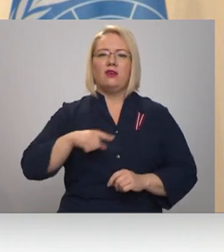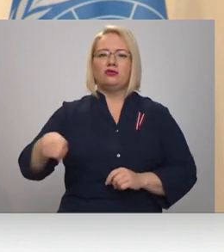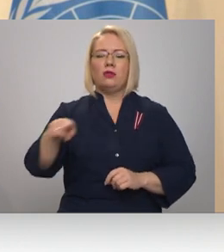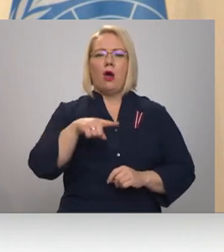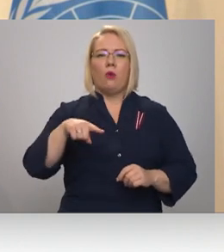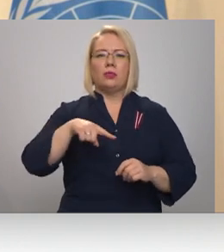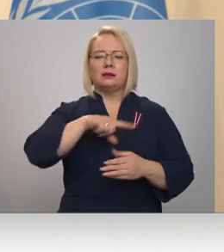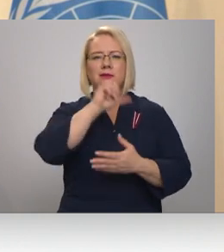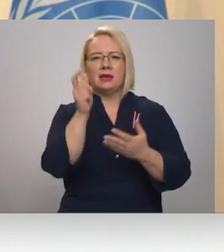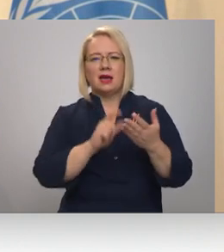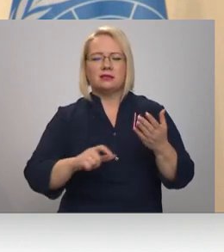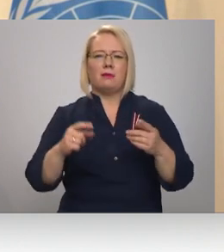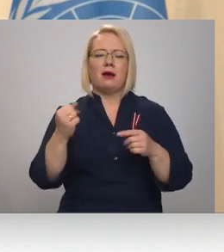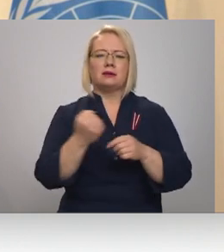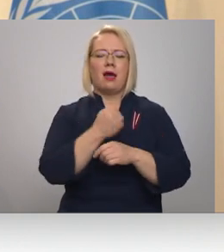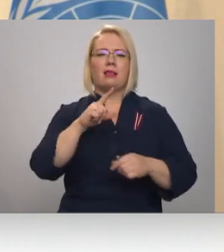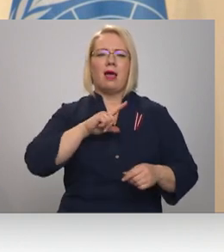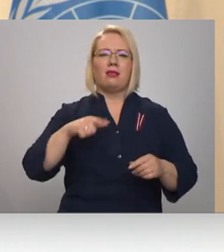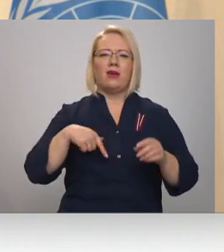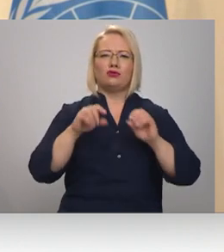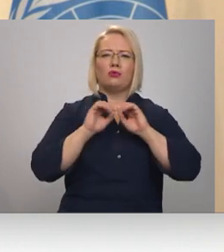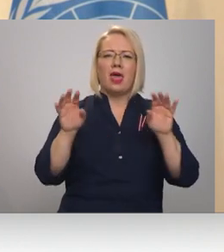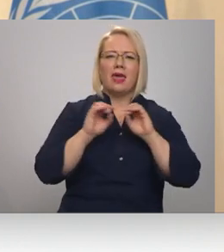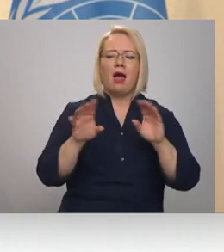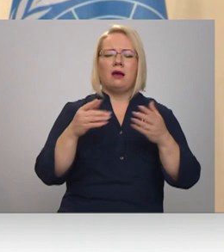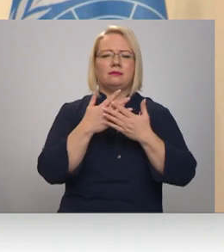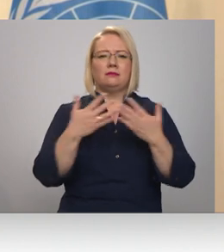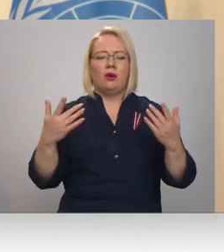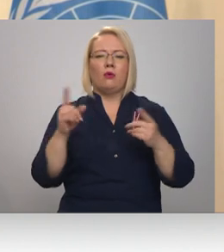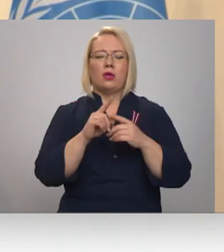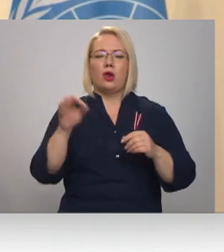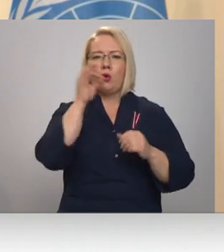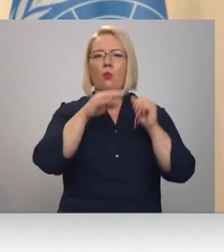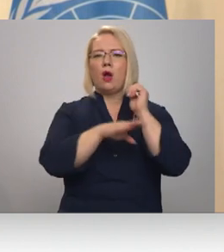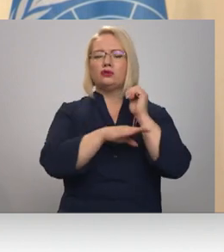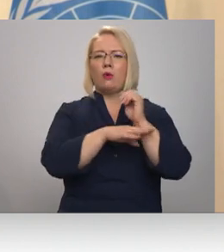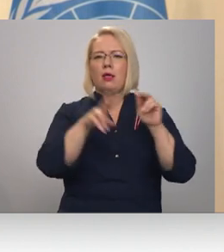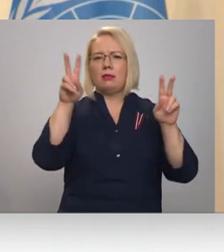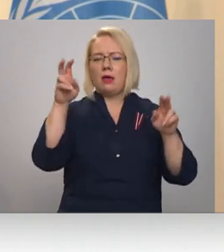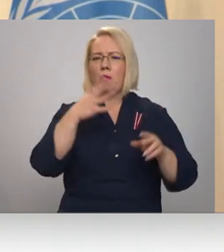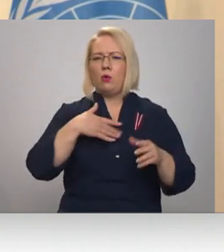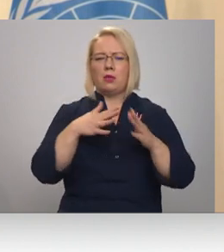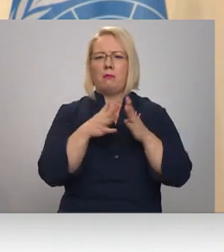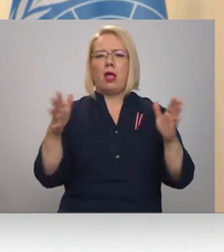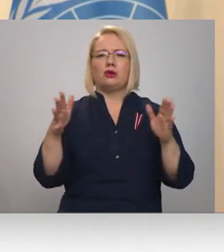Latvijas teikas. Gan mūsdienas arī ozols tiek plaši izmantot, gan ozols